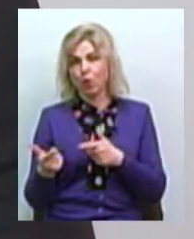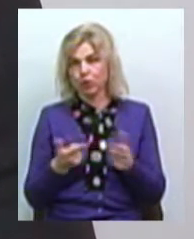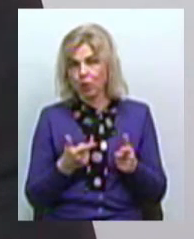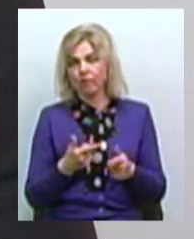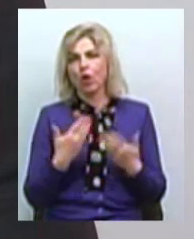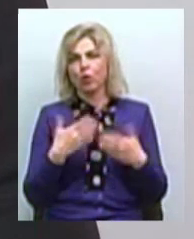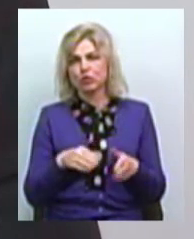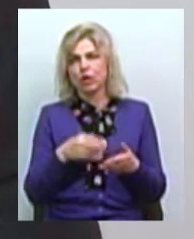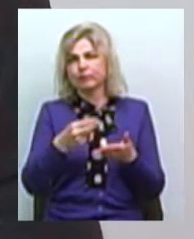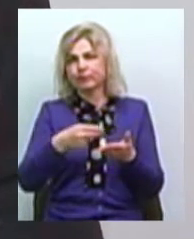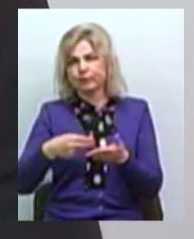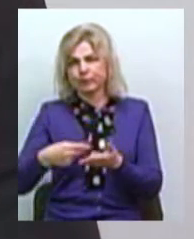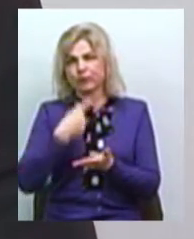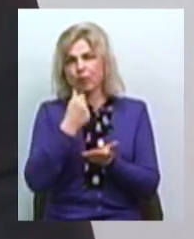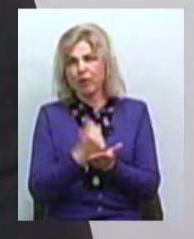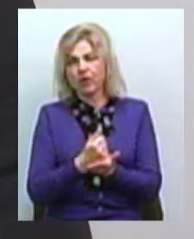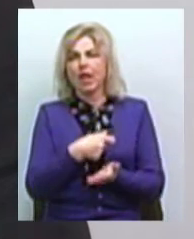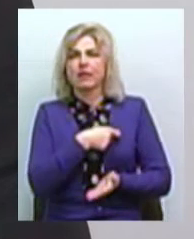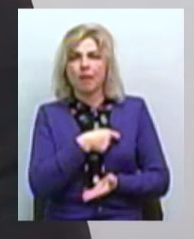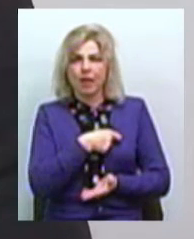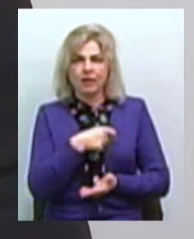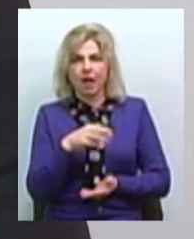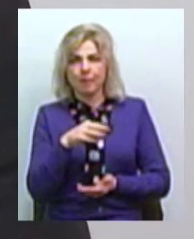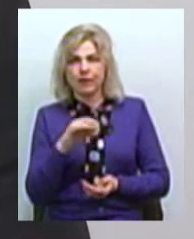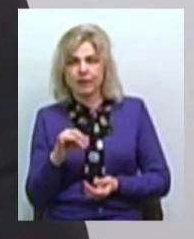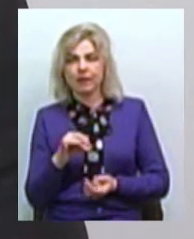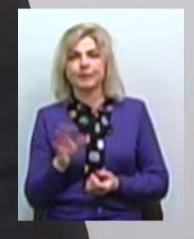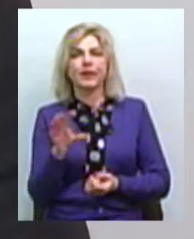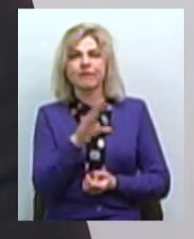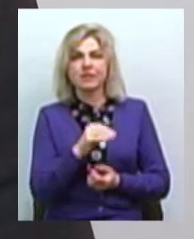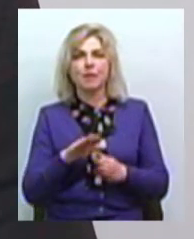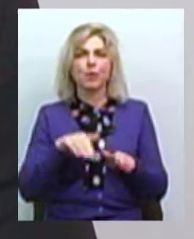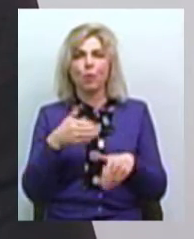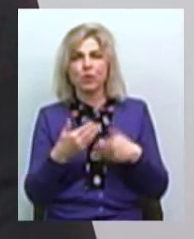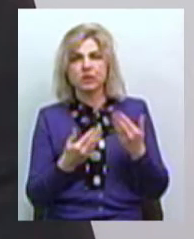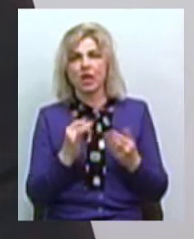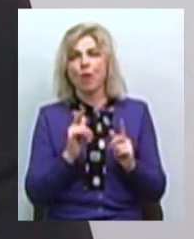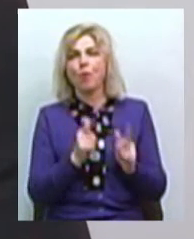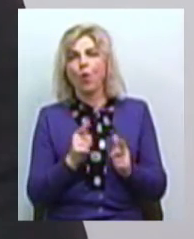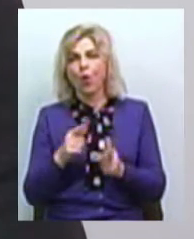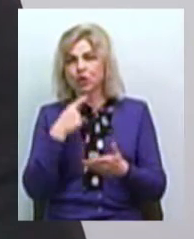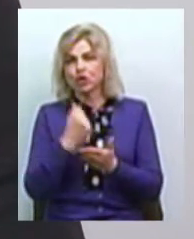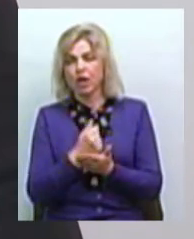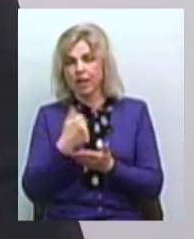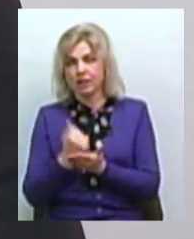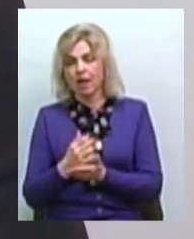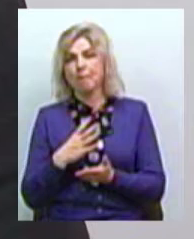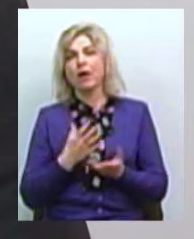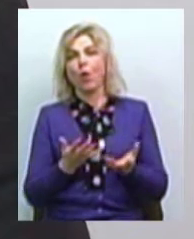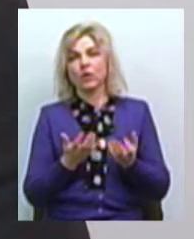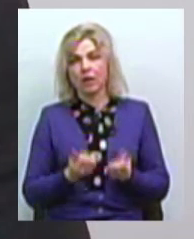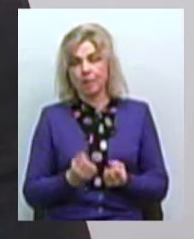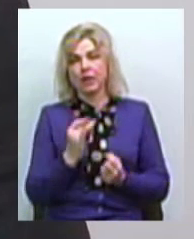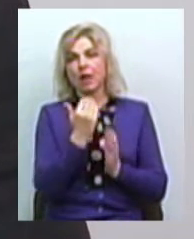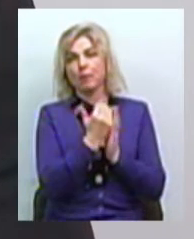всі у нас департаменти, всі пропозиції та погодження були отримані. І